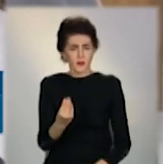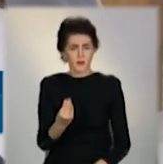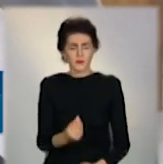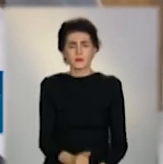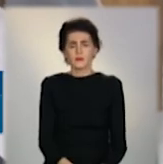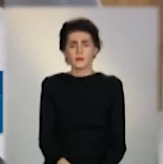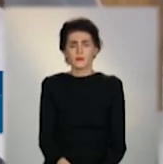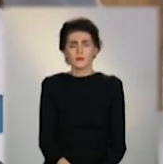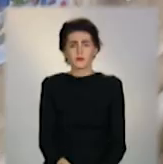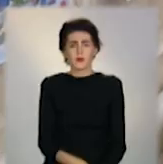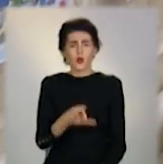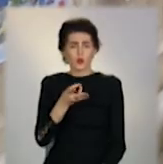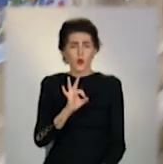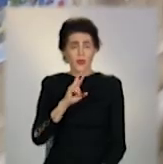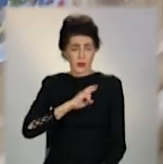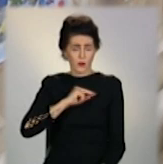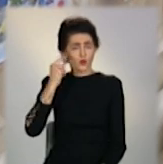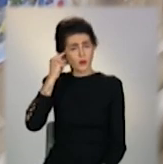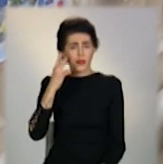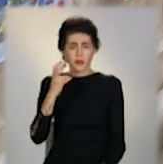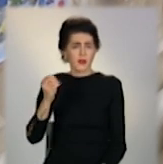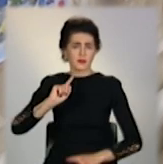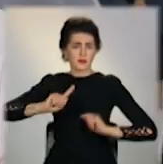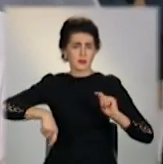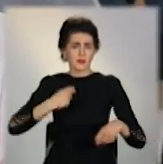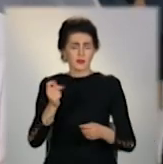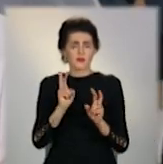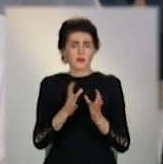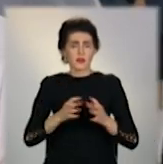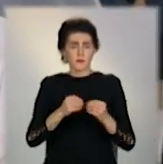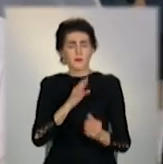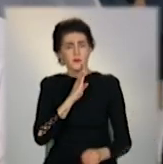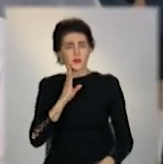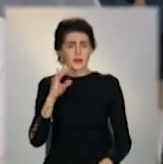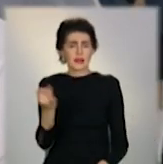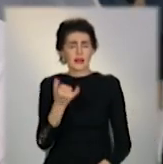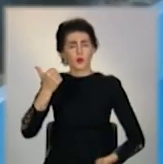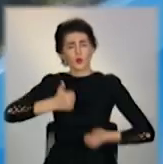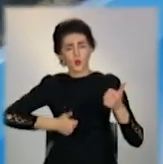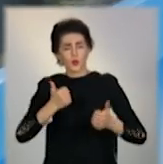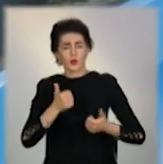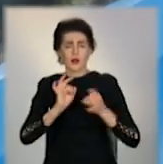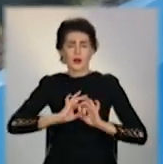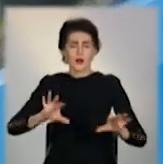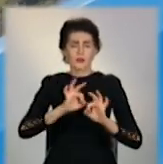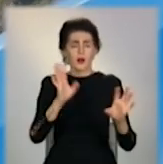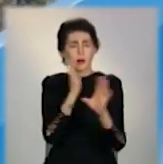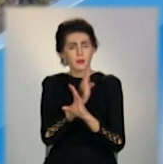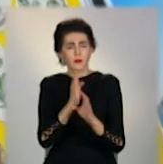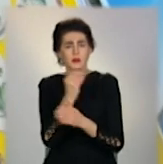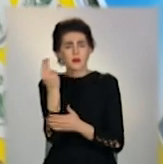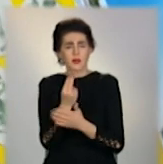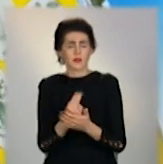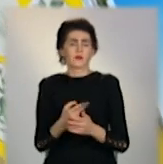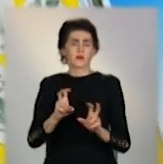Але думаю, це було все не зря. Мені, звісно, допомагала моя сім'я, мама. Дуже цікаві конкурси, можна розказати про цю природі. Нарисували